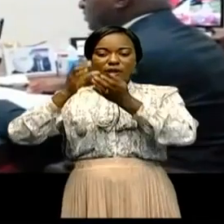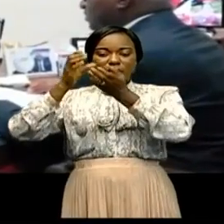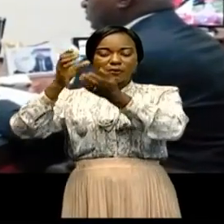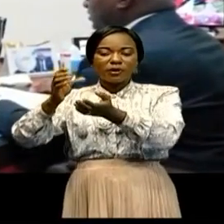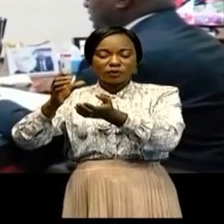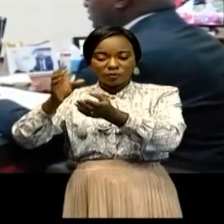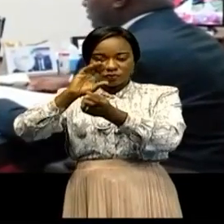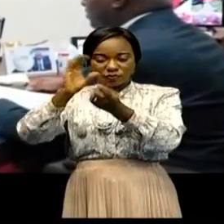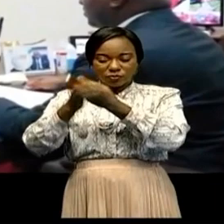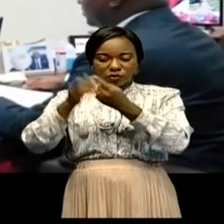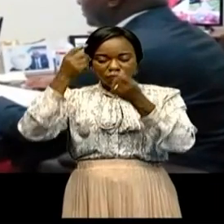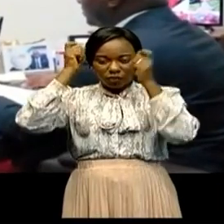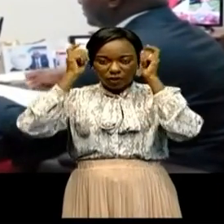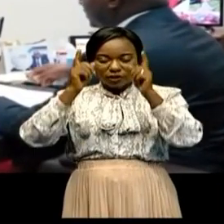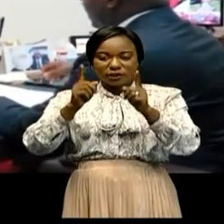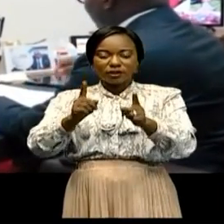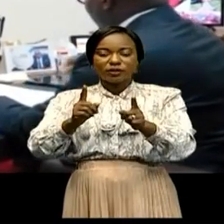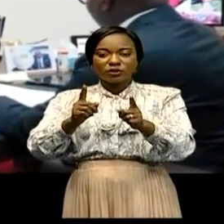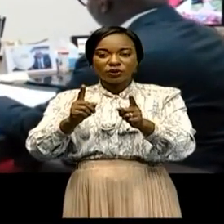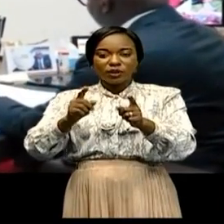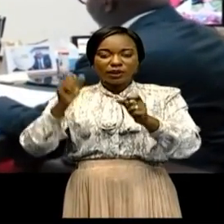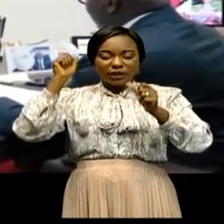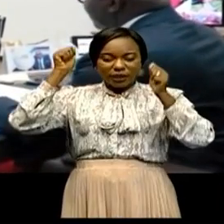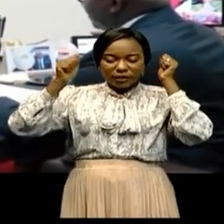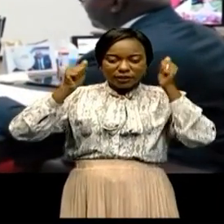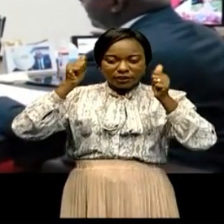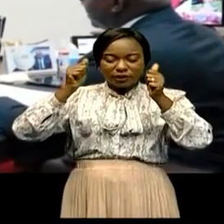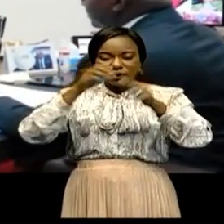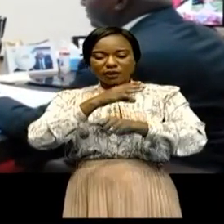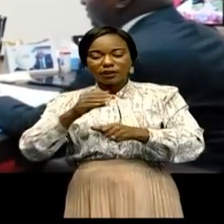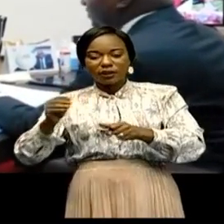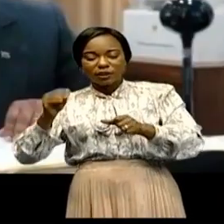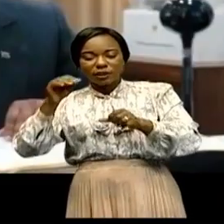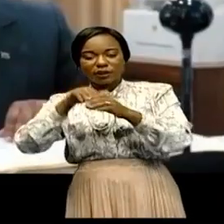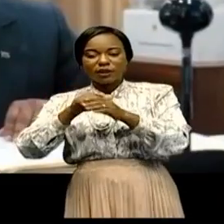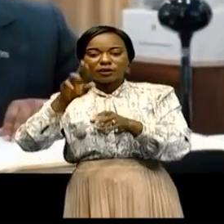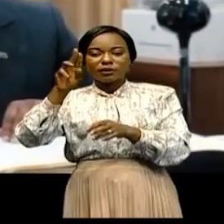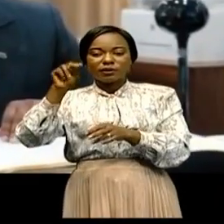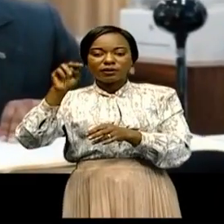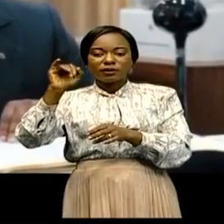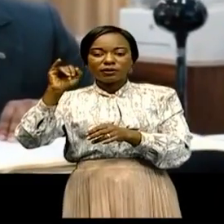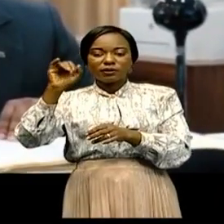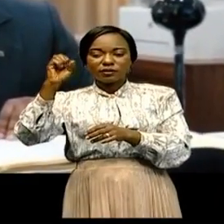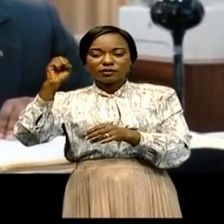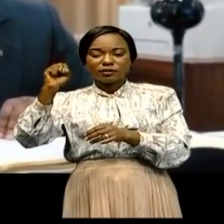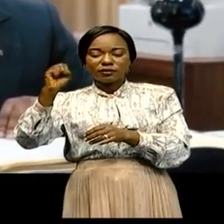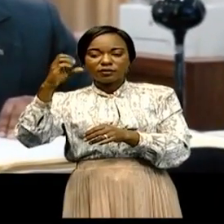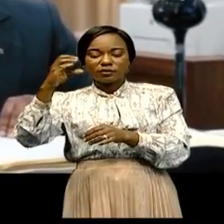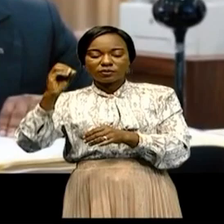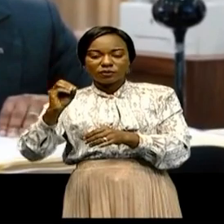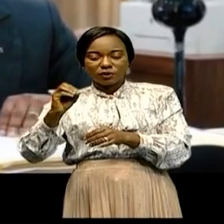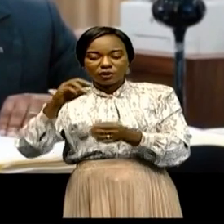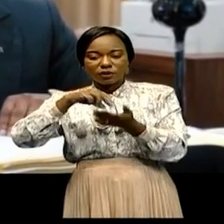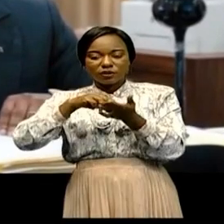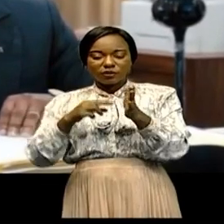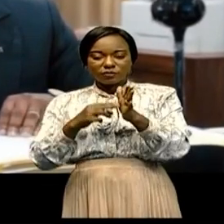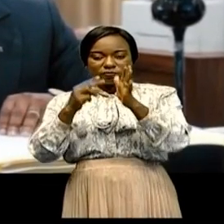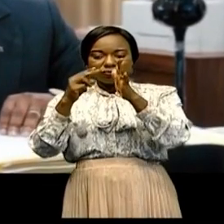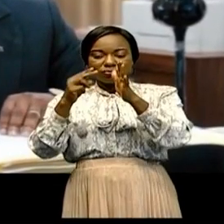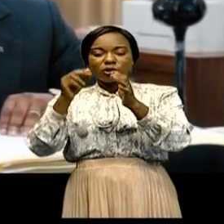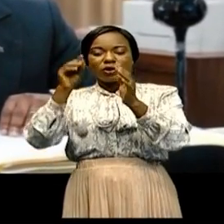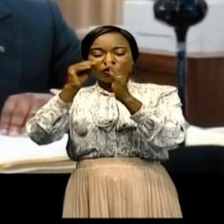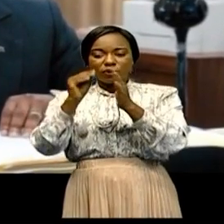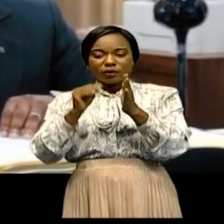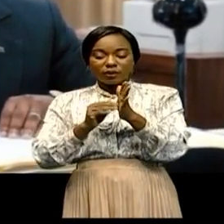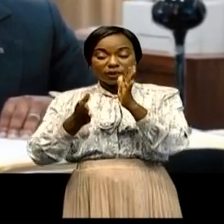Nations unies pour l'éducation, la science et la culture UNESCO. Ceci rencontre le pilier 15-62 du programme